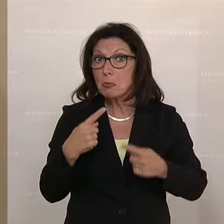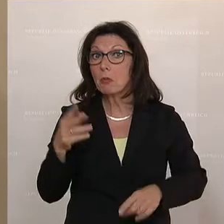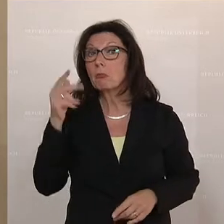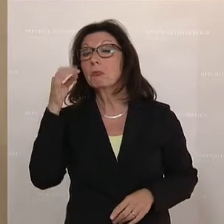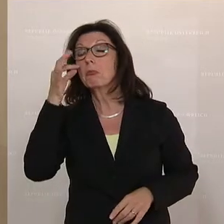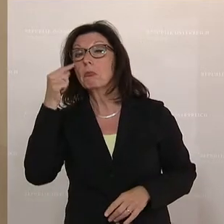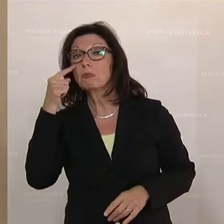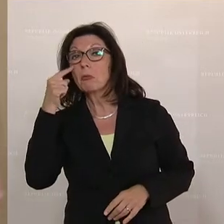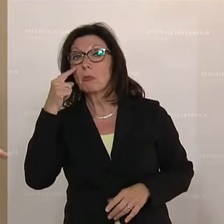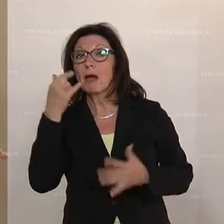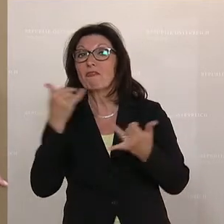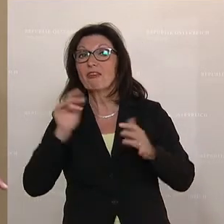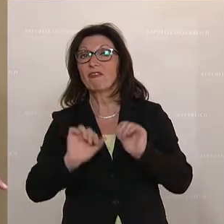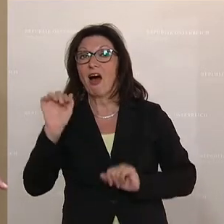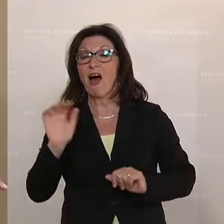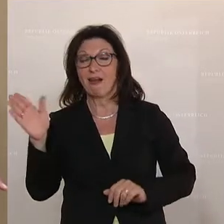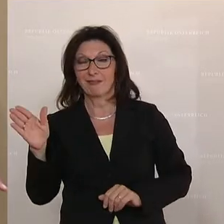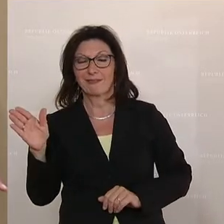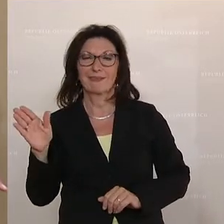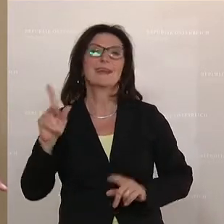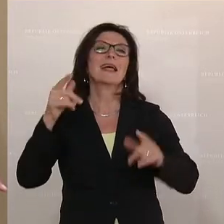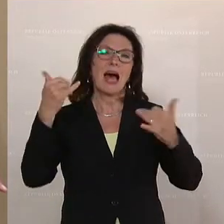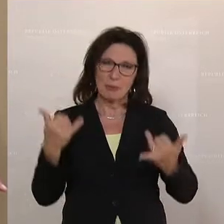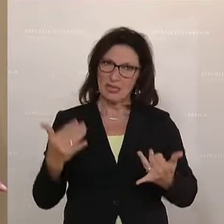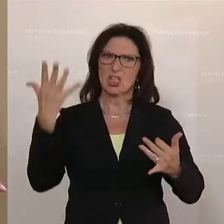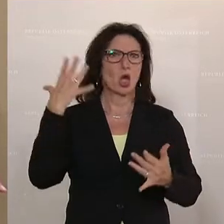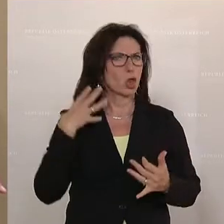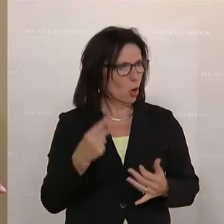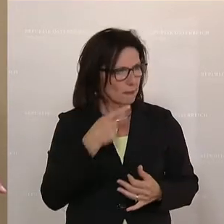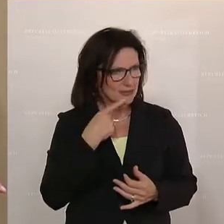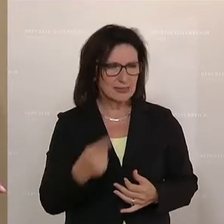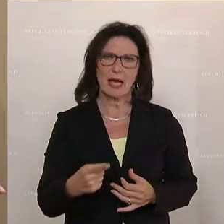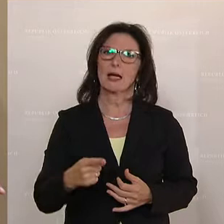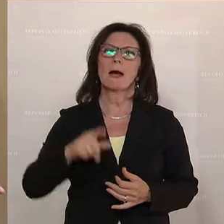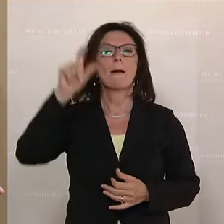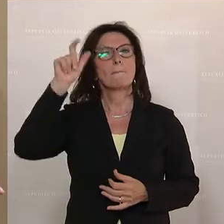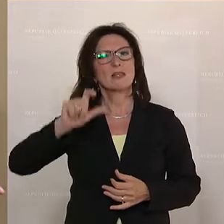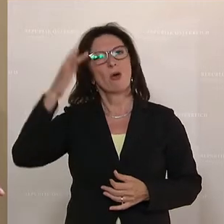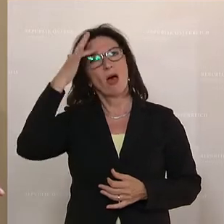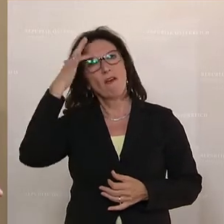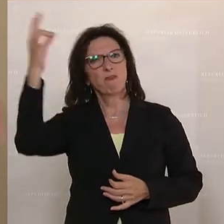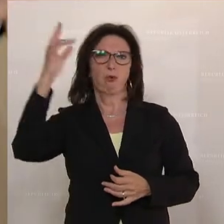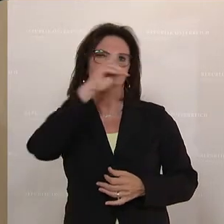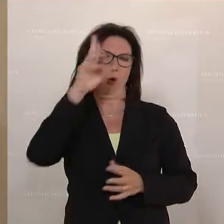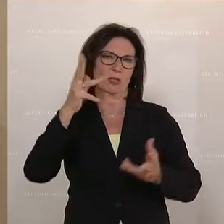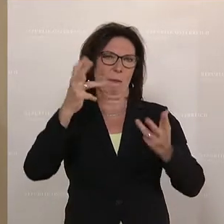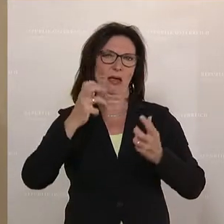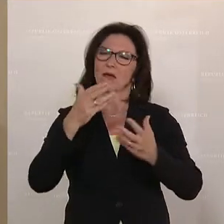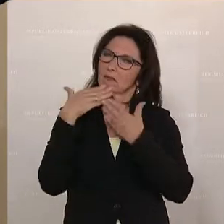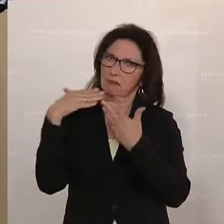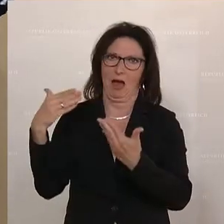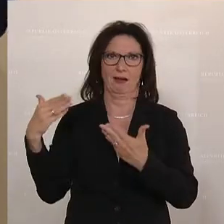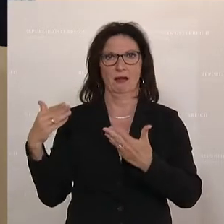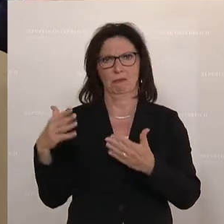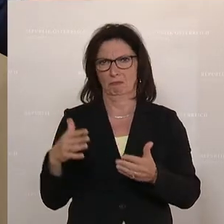wirklich Meilensteine machen. Aber noch einmal von dieser Stelle aus ein Dank an die Initiatoren dieses Volksbegehrens und im Gegensatz zum